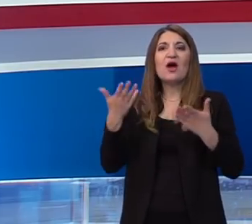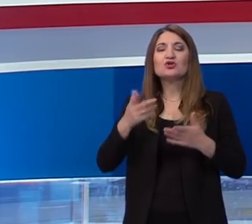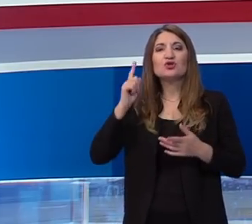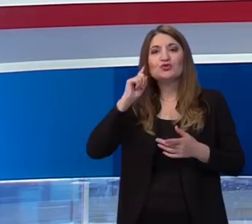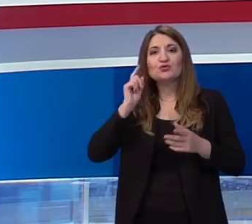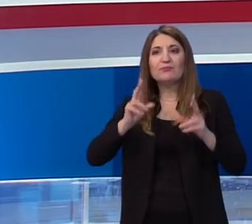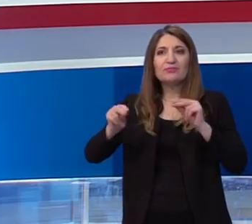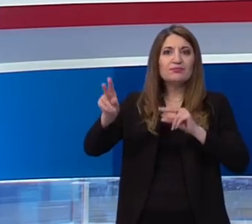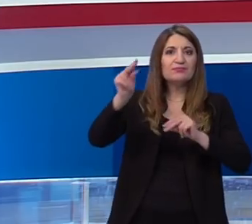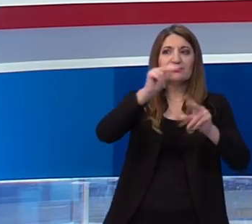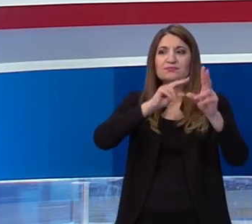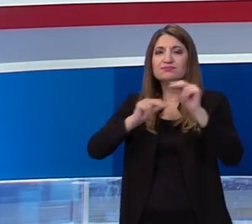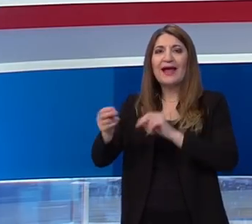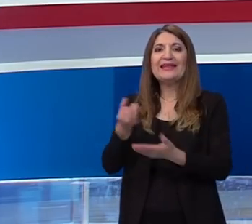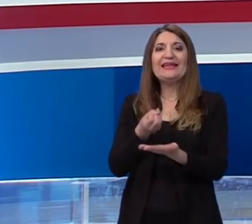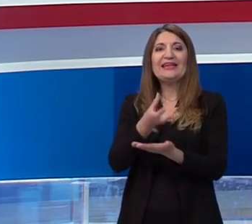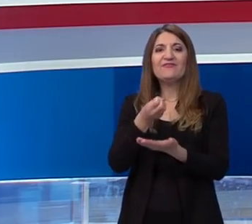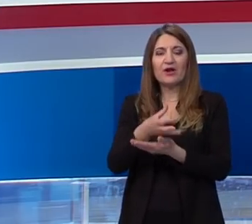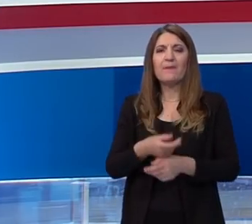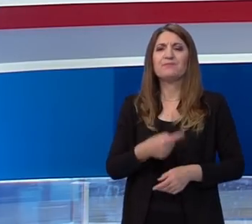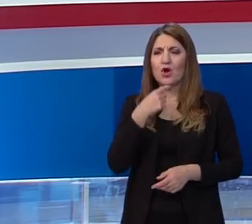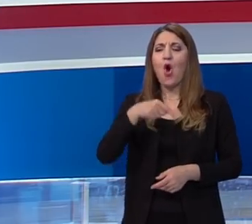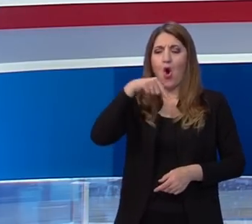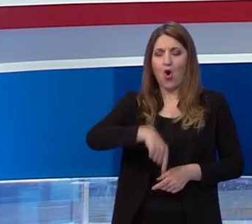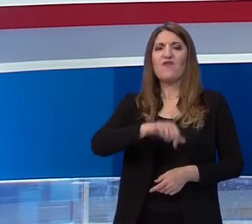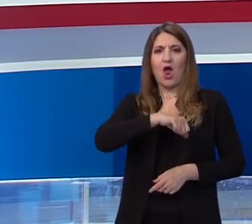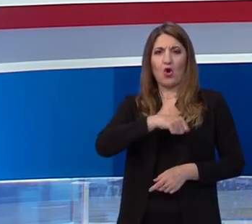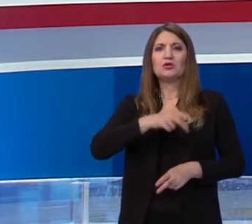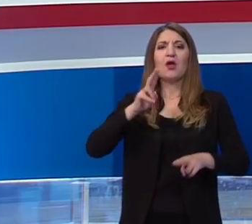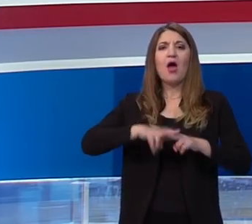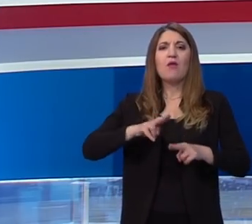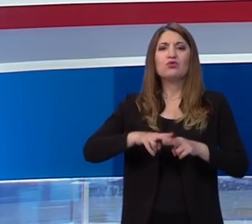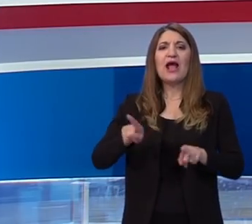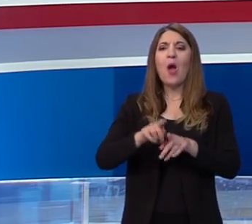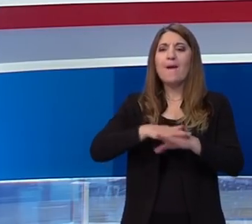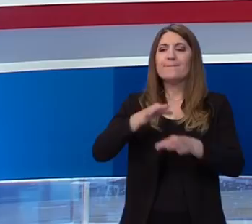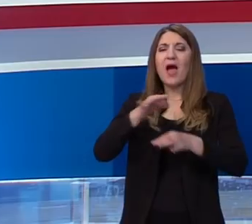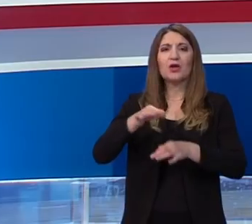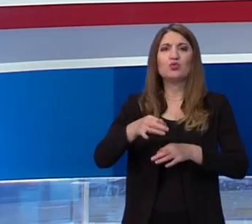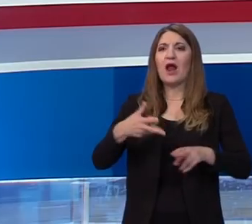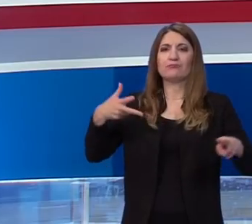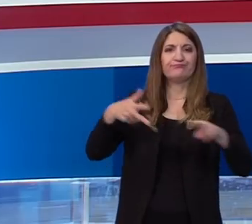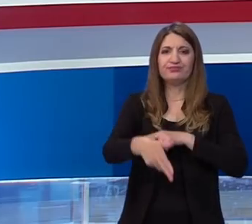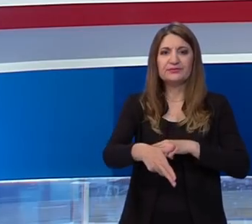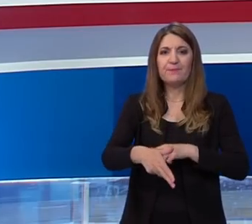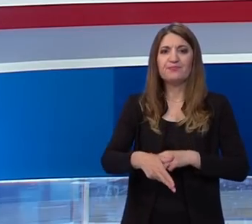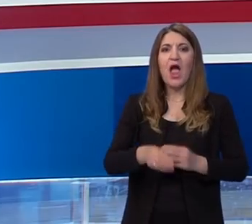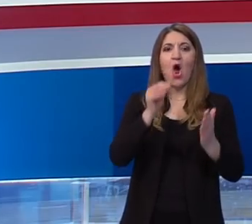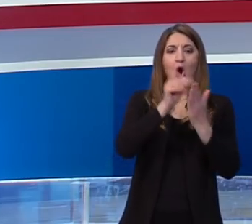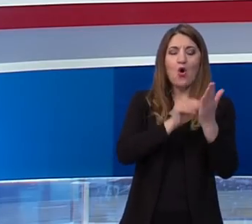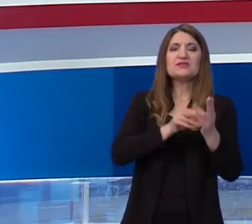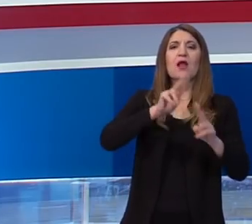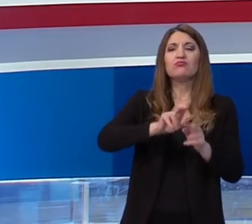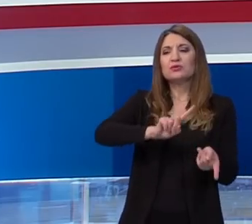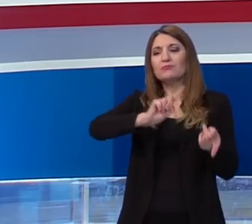prenošenju informacija i pričalo se da će ove godine jednostavno da će se matura ukinuti, da će se ocijene pretvoriti u